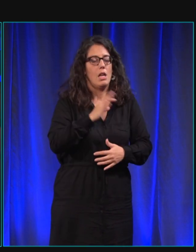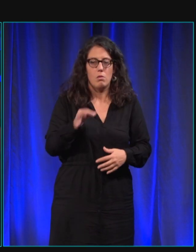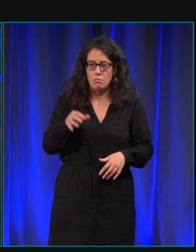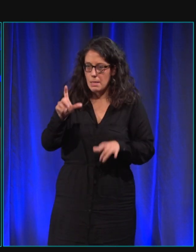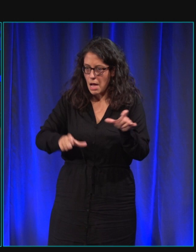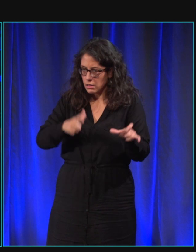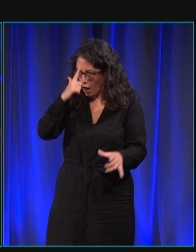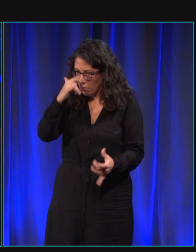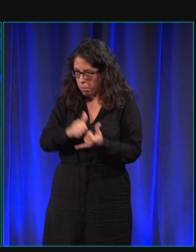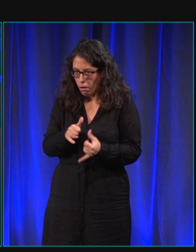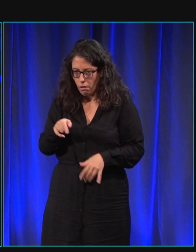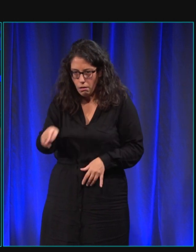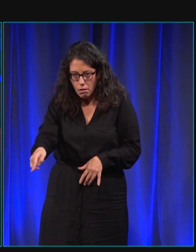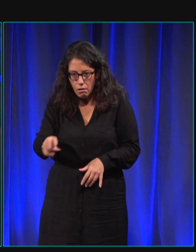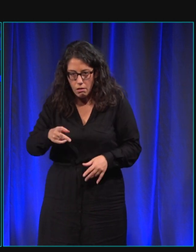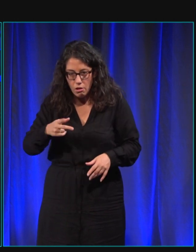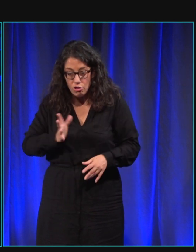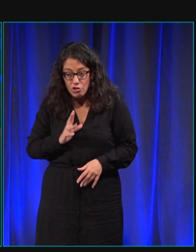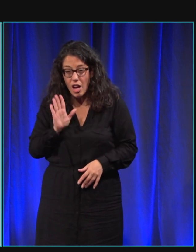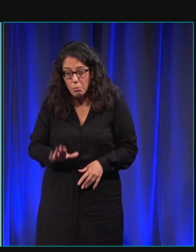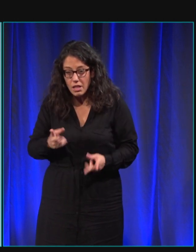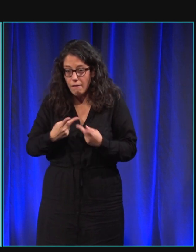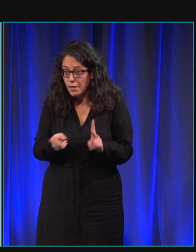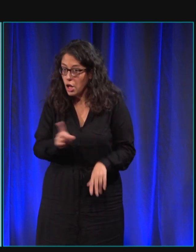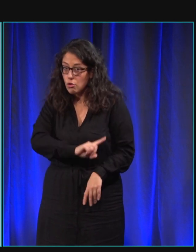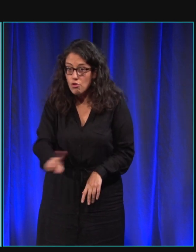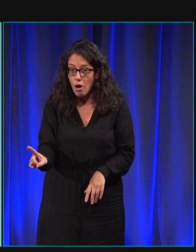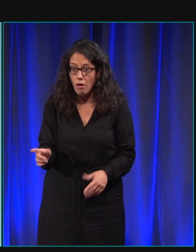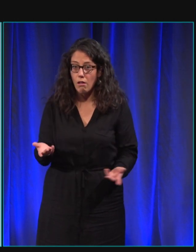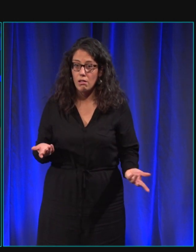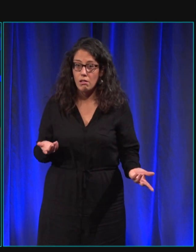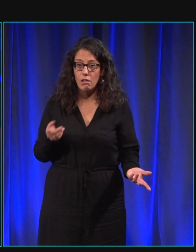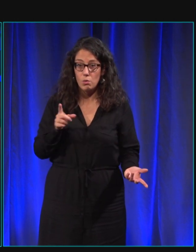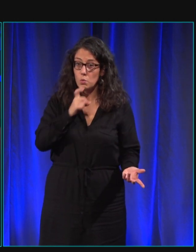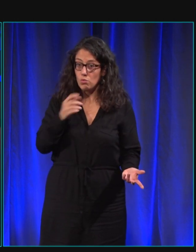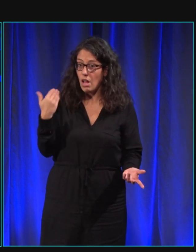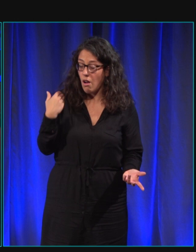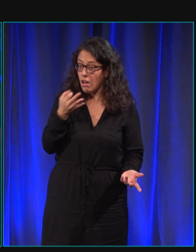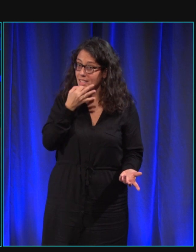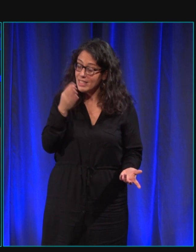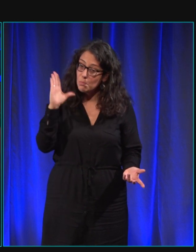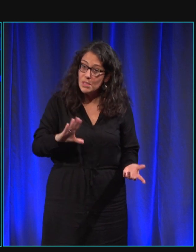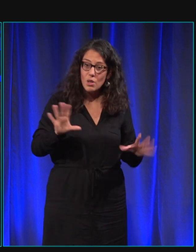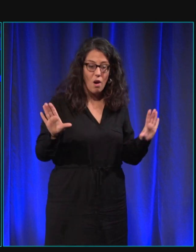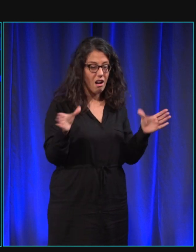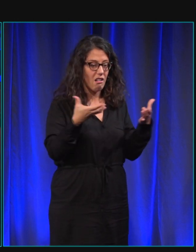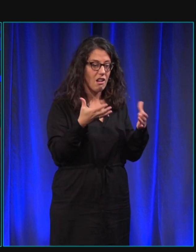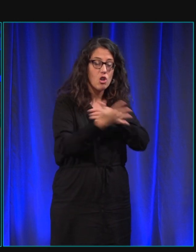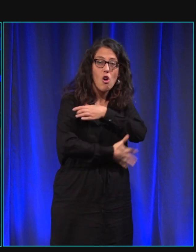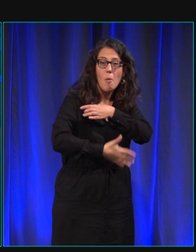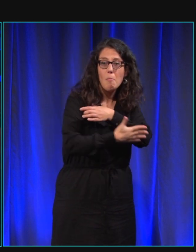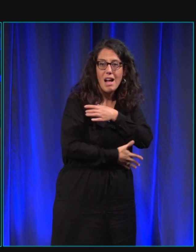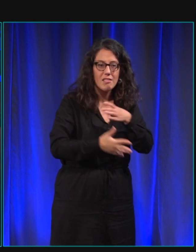pas compte que ce n'est pas un chien de ville c'est un chien comme vous le disiez tout à l'heure de troupeau c'est un chien de campagne